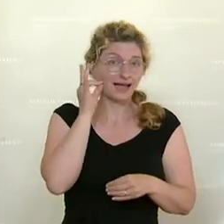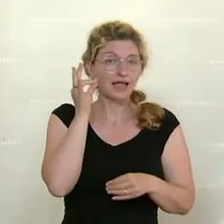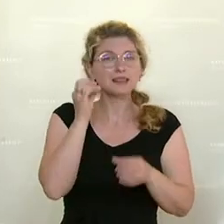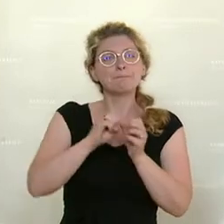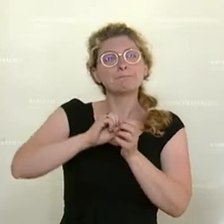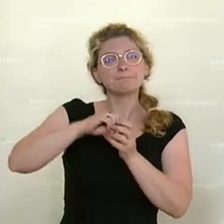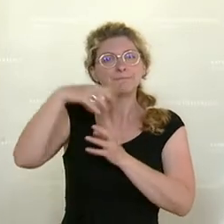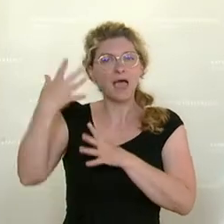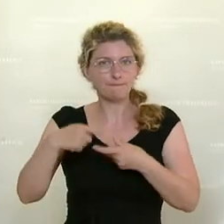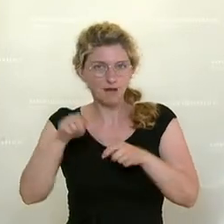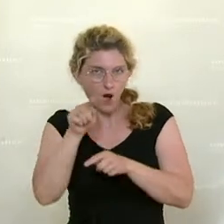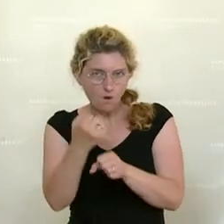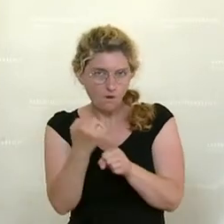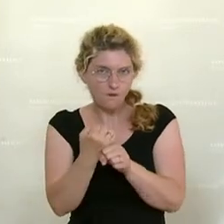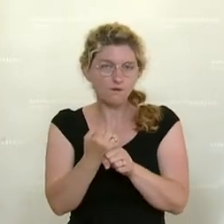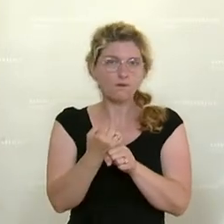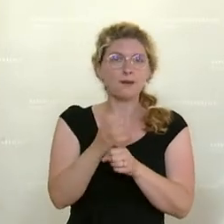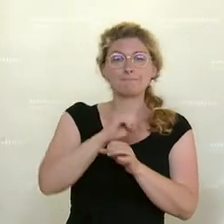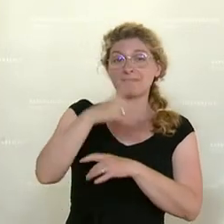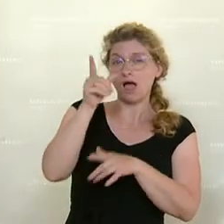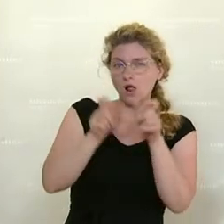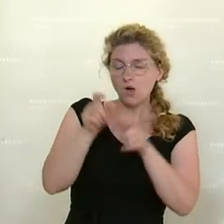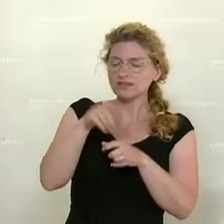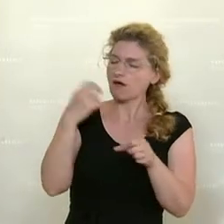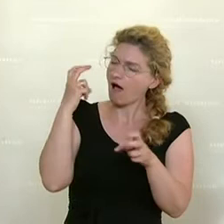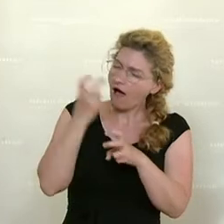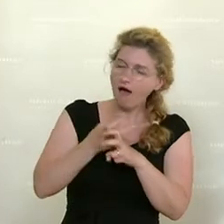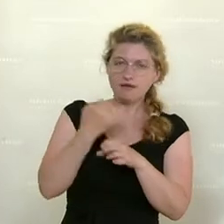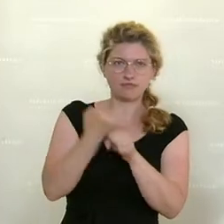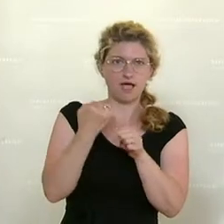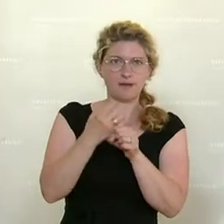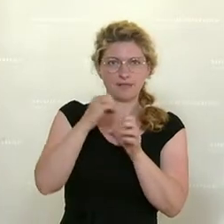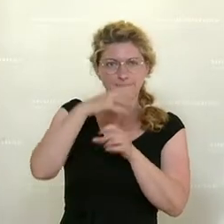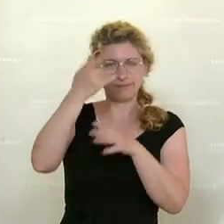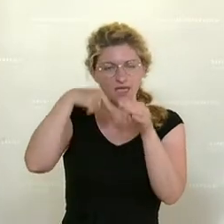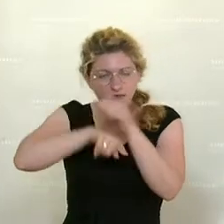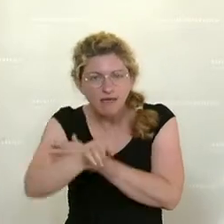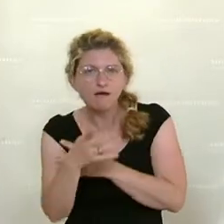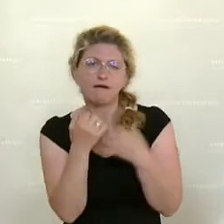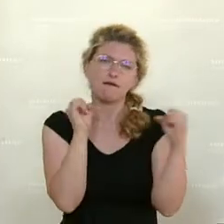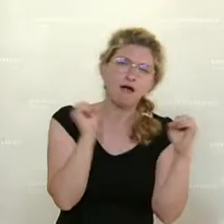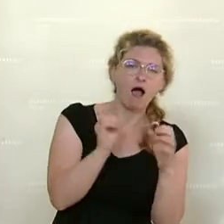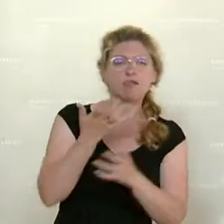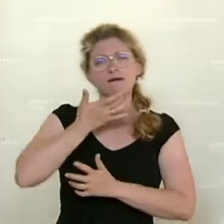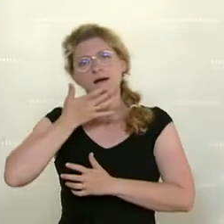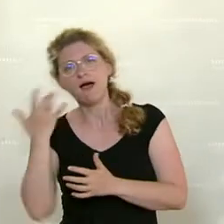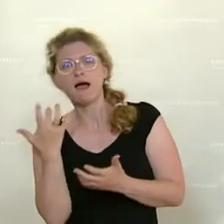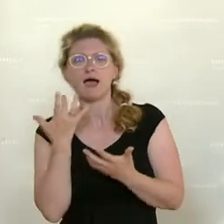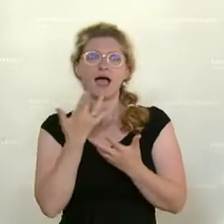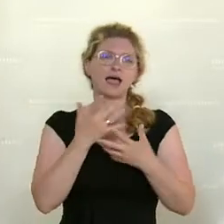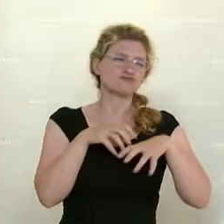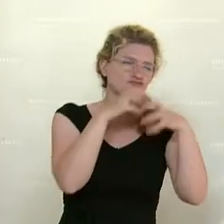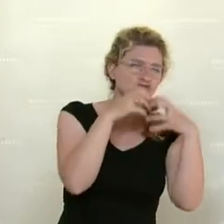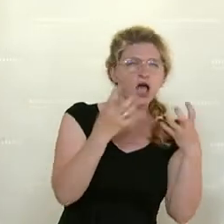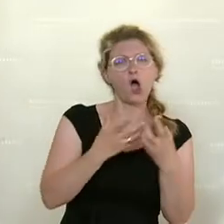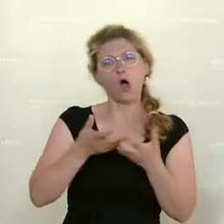Damen und Herren. Bergleute, die harte Arbeit in den Bergwersten leisten bei Kälte, bei Hitze, bei Staub, bei Dreck.